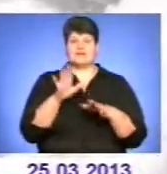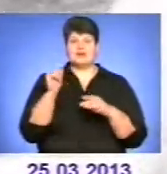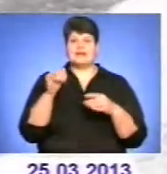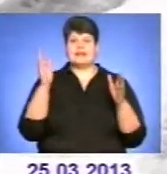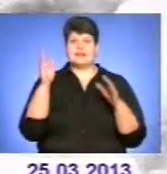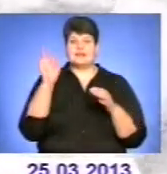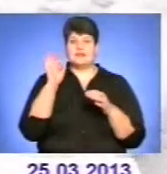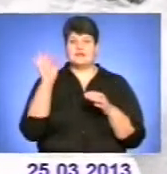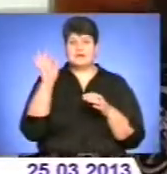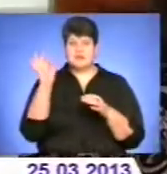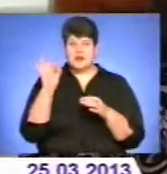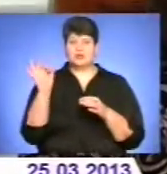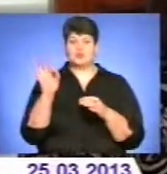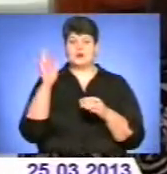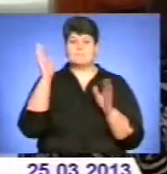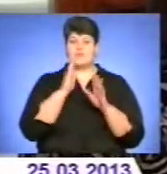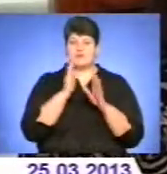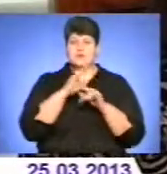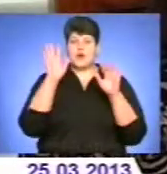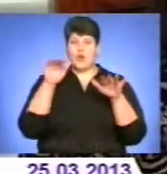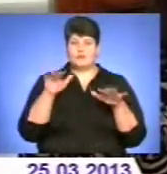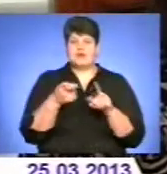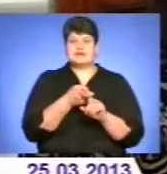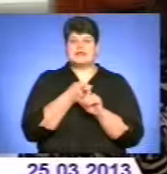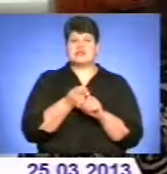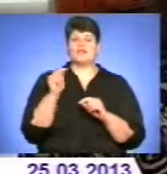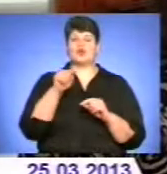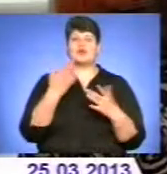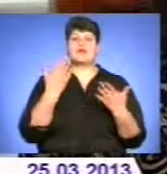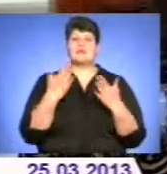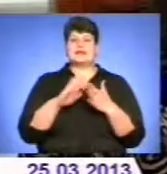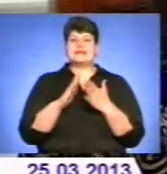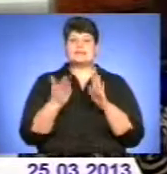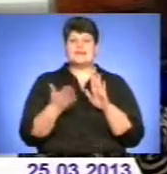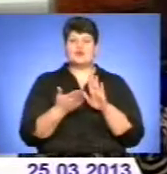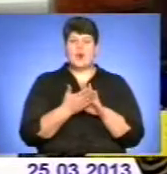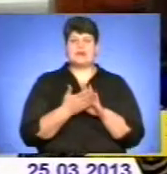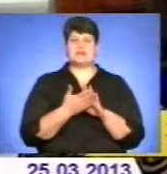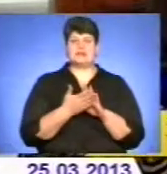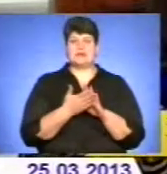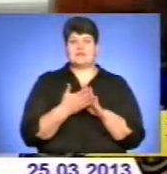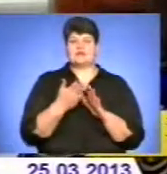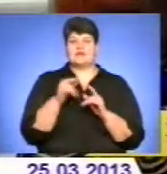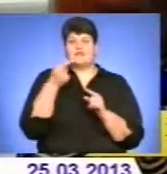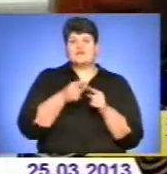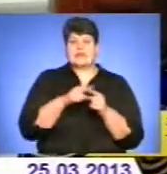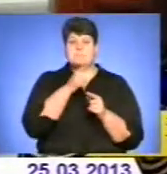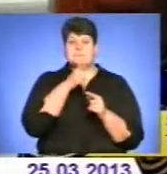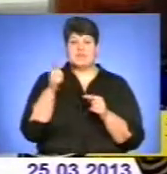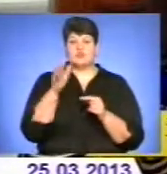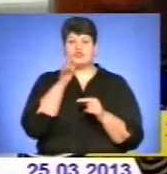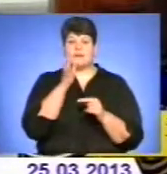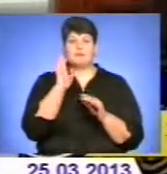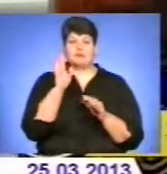повітря, опадів. В залежності від того, яка буде синоптична ситуація, спостерігатися в той період часу, ми